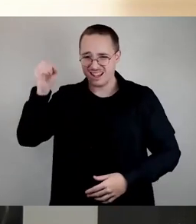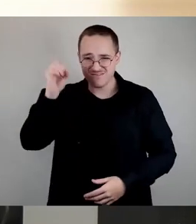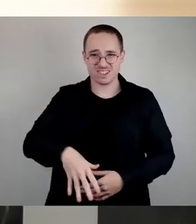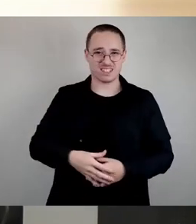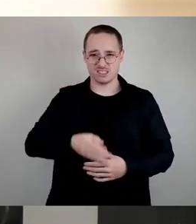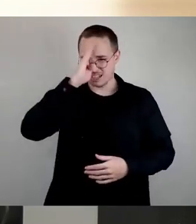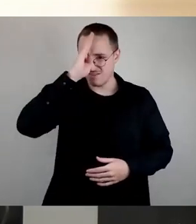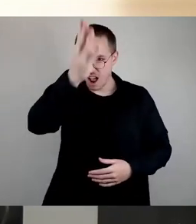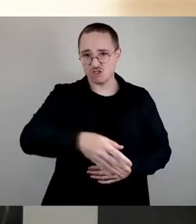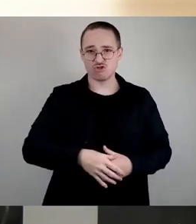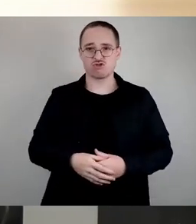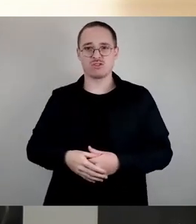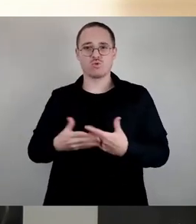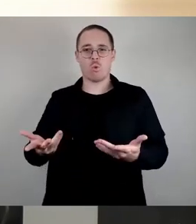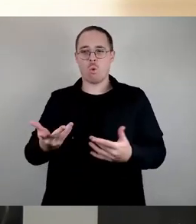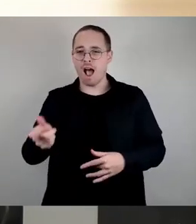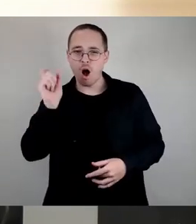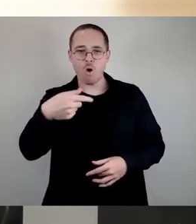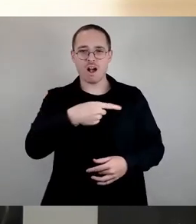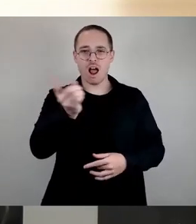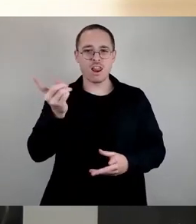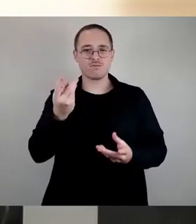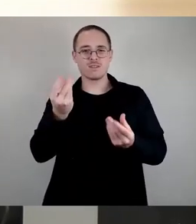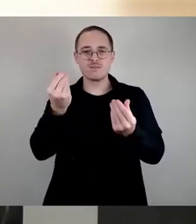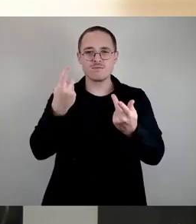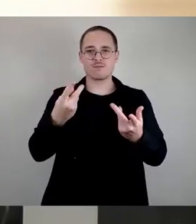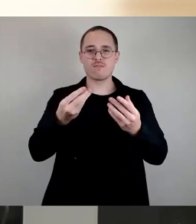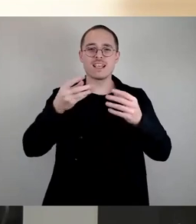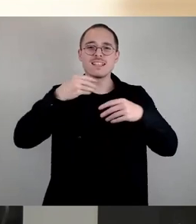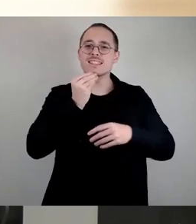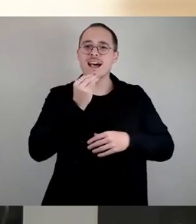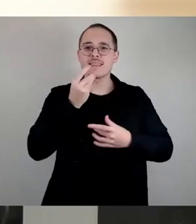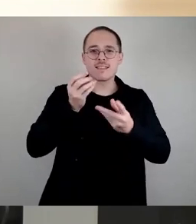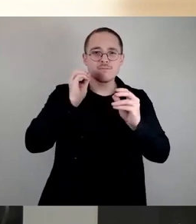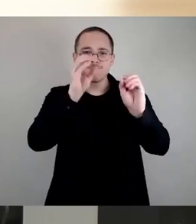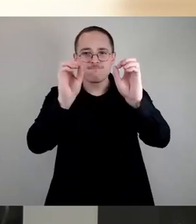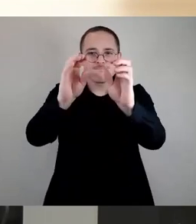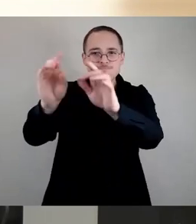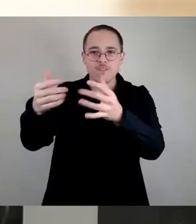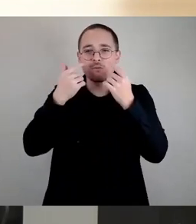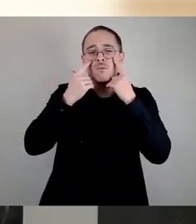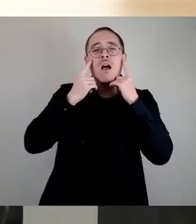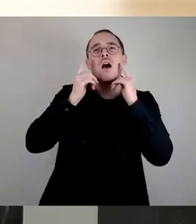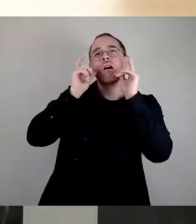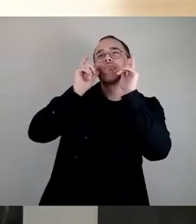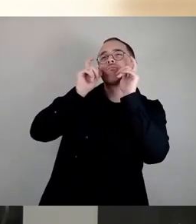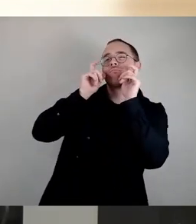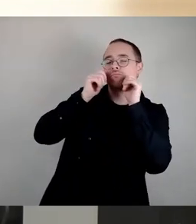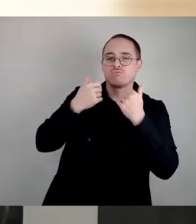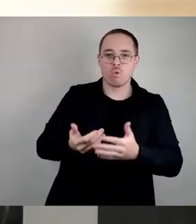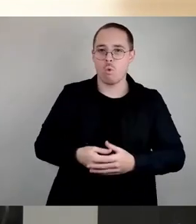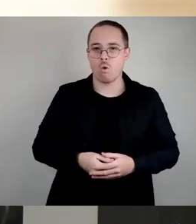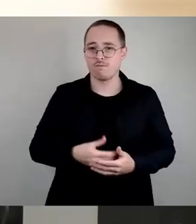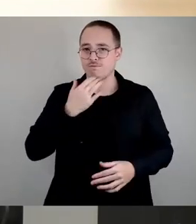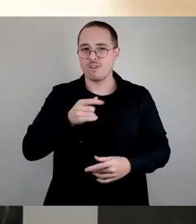Man will den vielen Christen dort oben in diesem Stadtteil eigentlich was vormachen jetzt als Wahlversprechen. Das geht nicht. Und deshalb